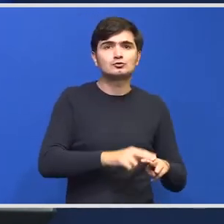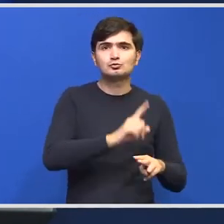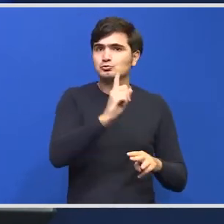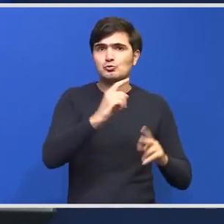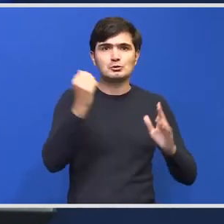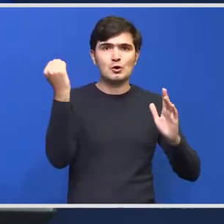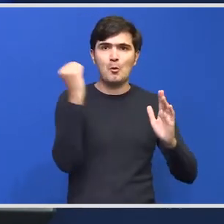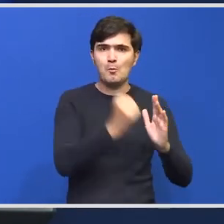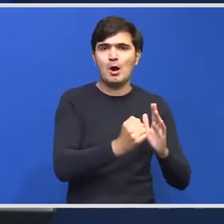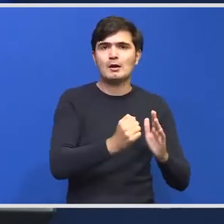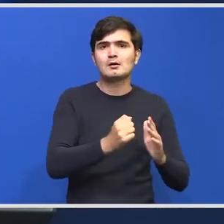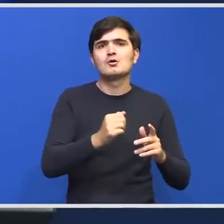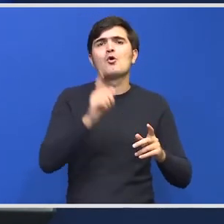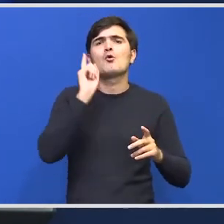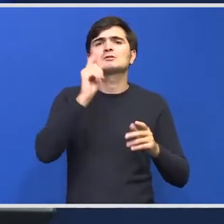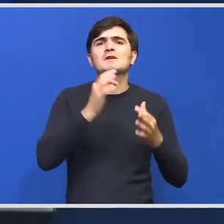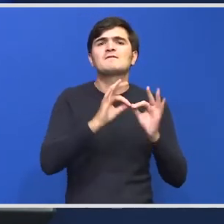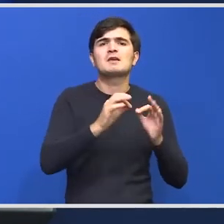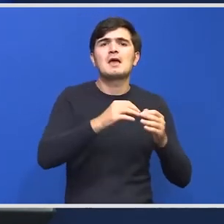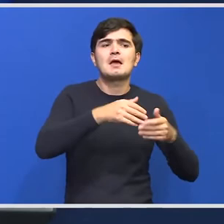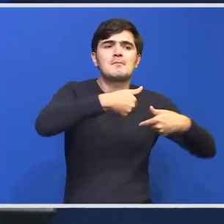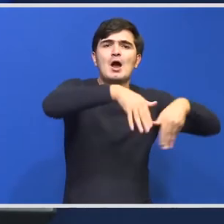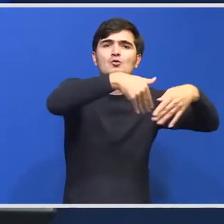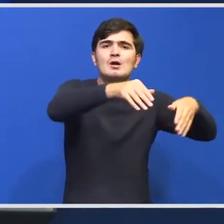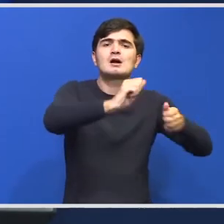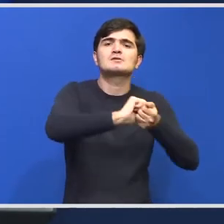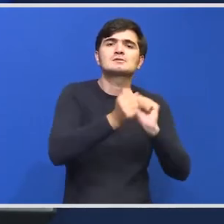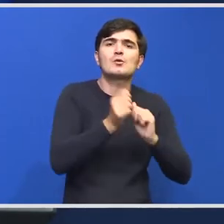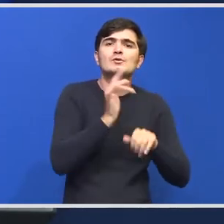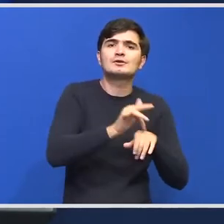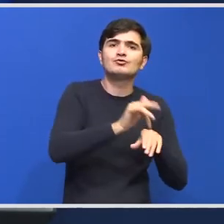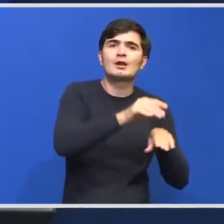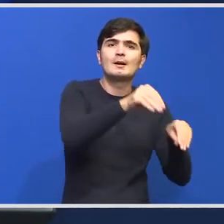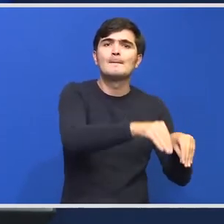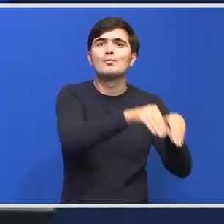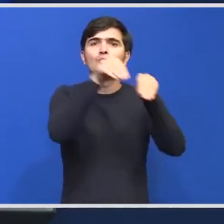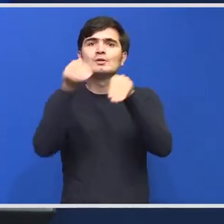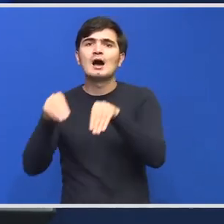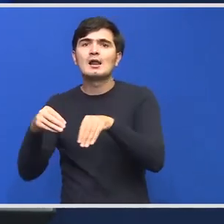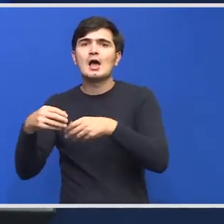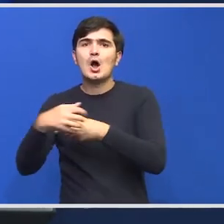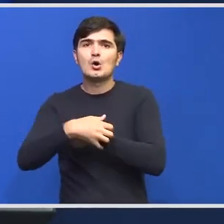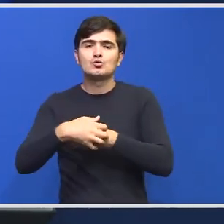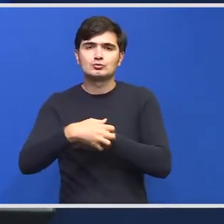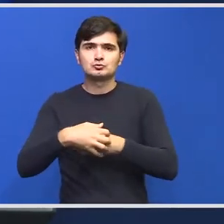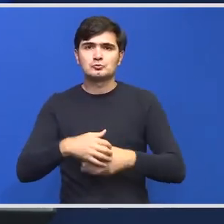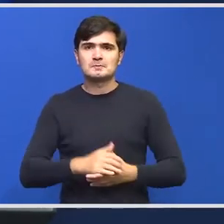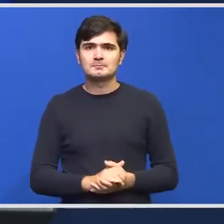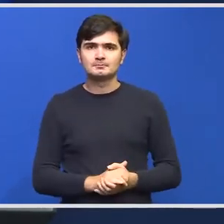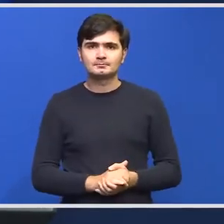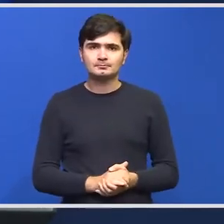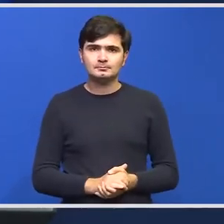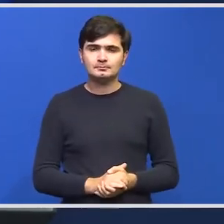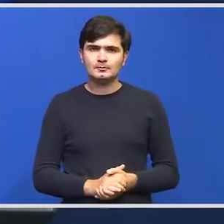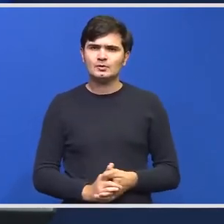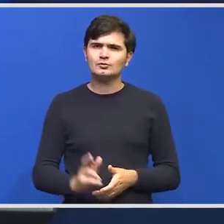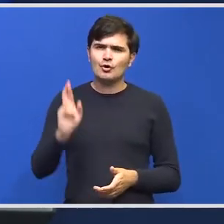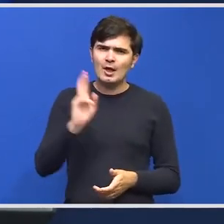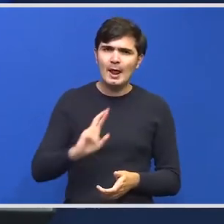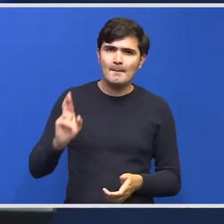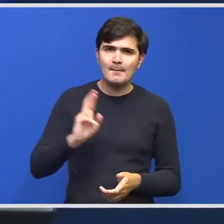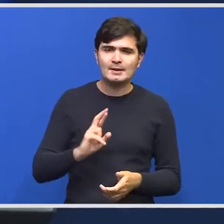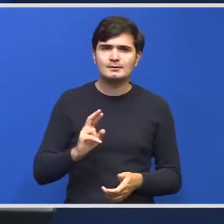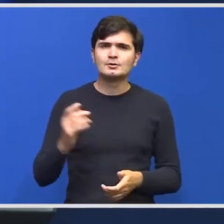exemplarele care se apropie de localitate respectiv se va încerca relocarea acestora și repet la